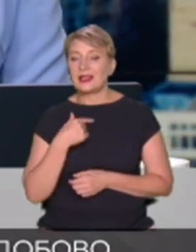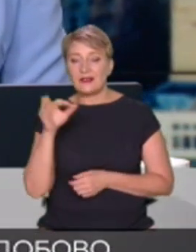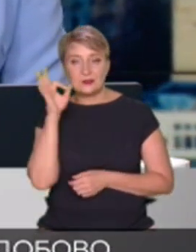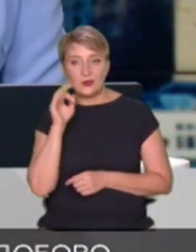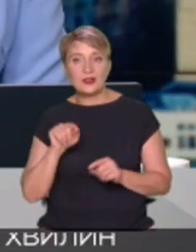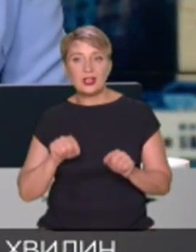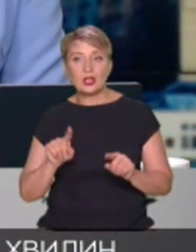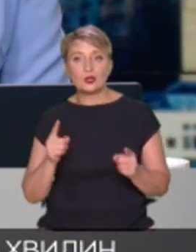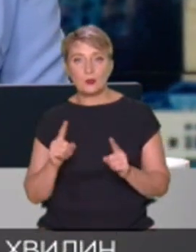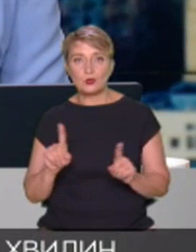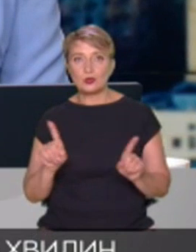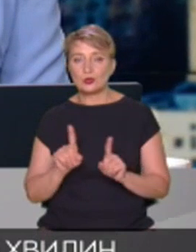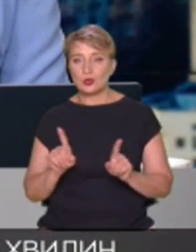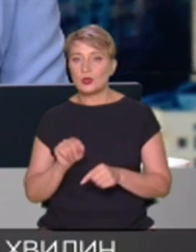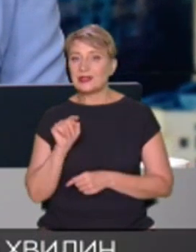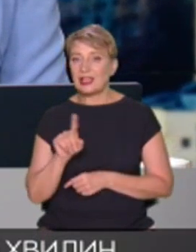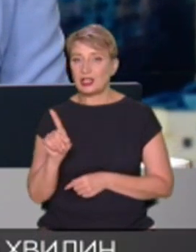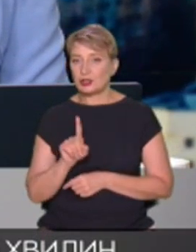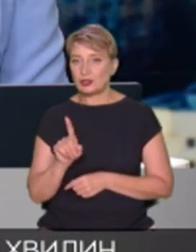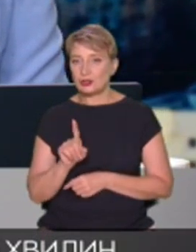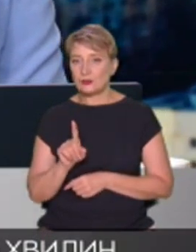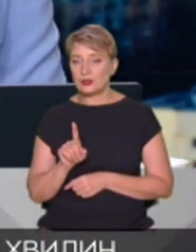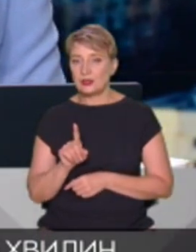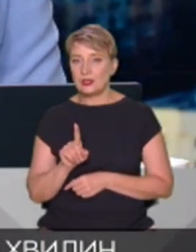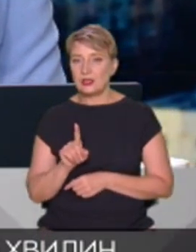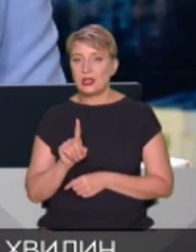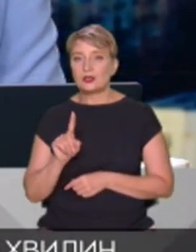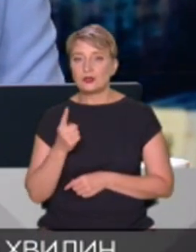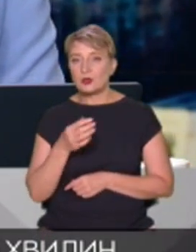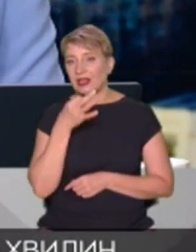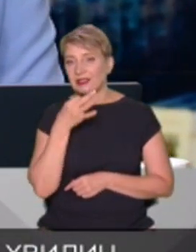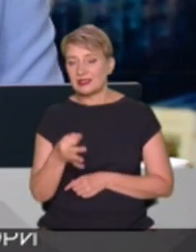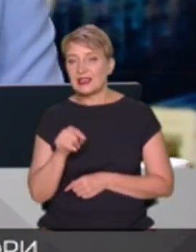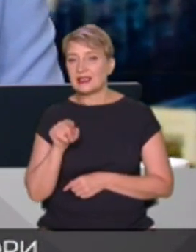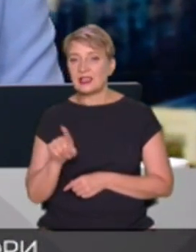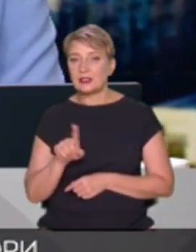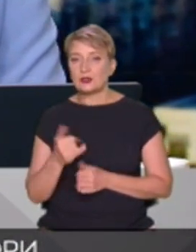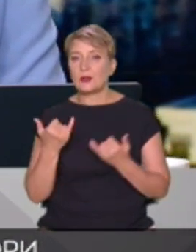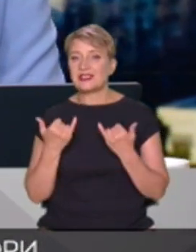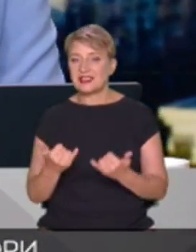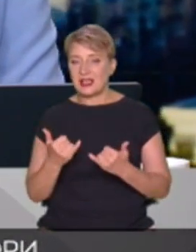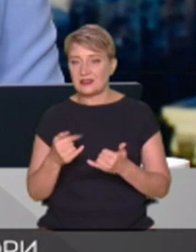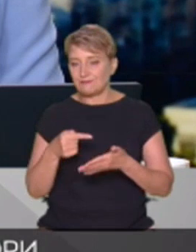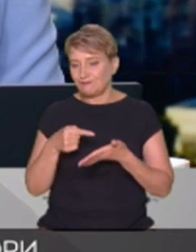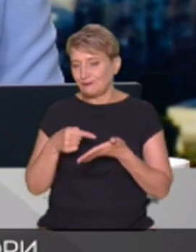те, що, чому я про це сказав, те, що ми зараз виключимо